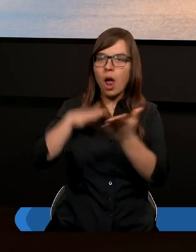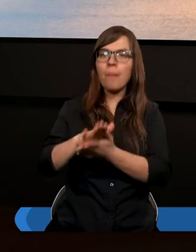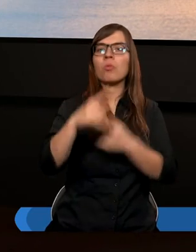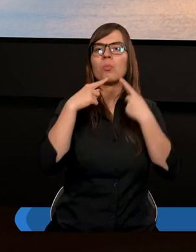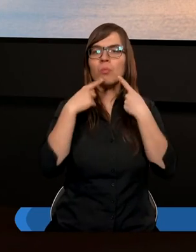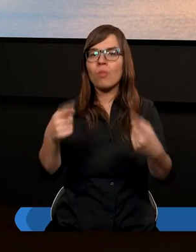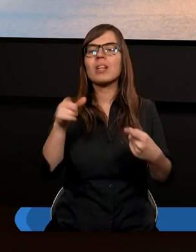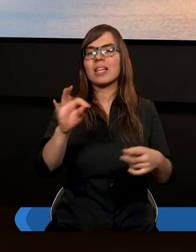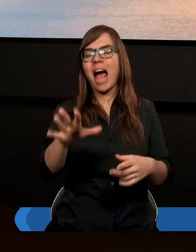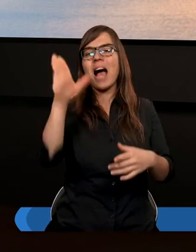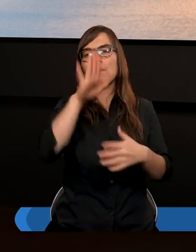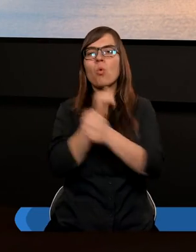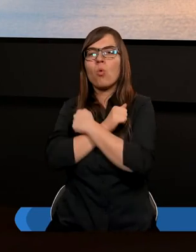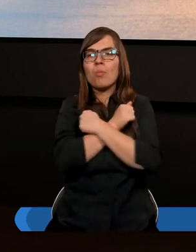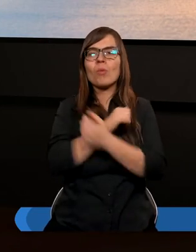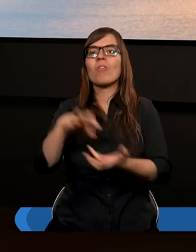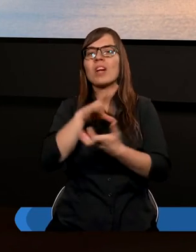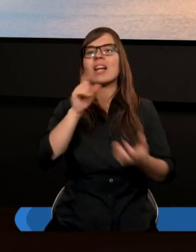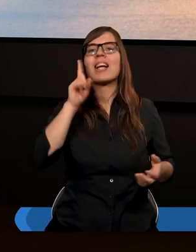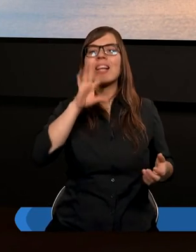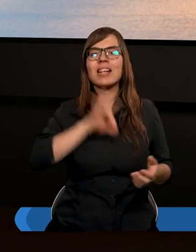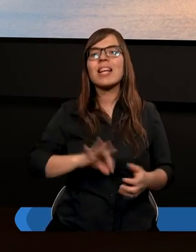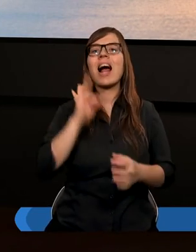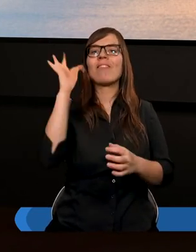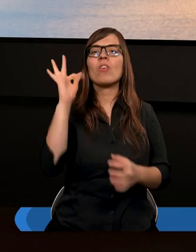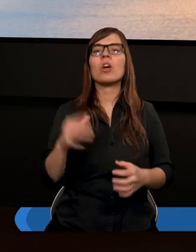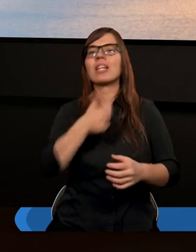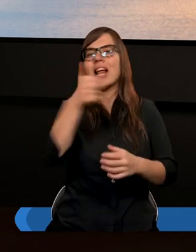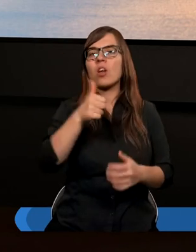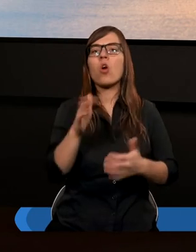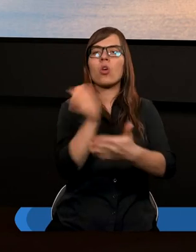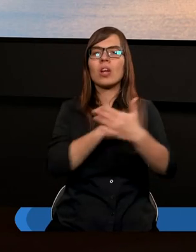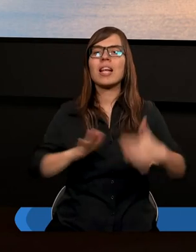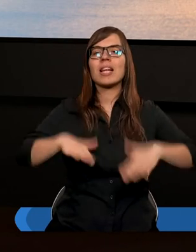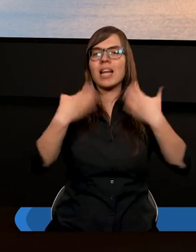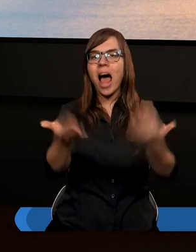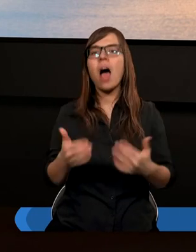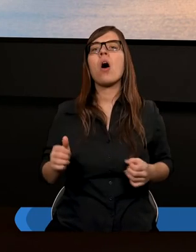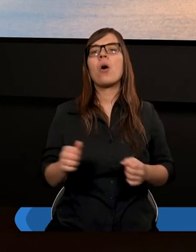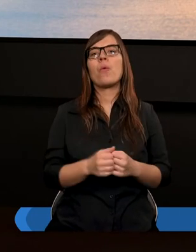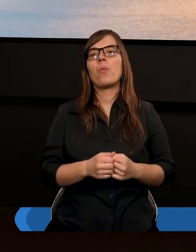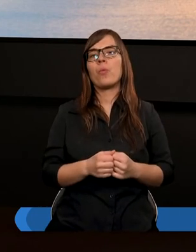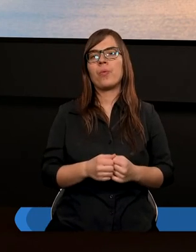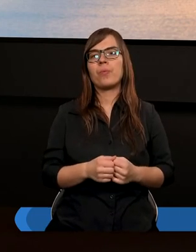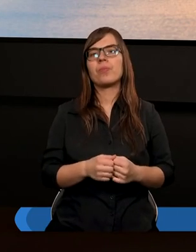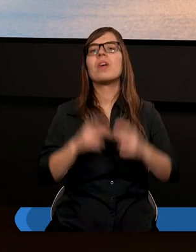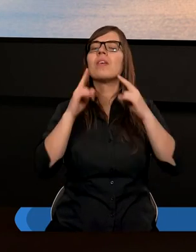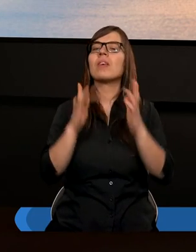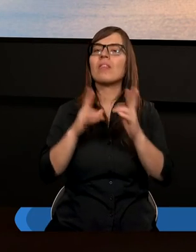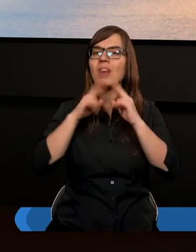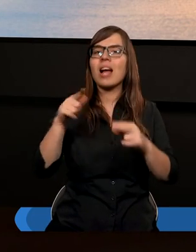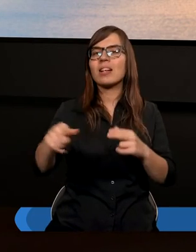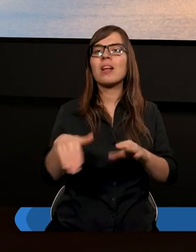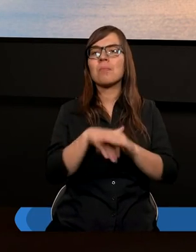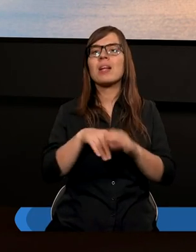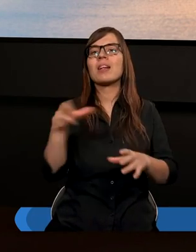powiedzieliśmy tak Bóg umiłował świat że Syna swojego jednorodzonego dał Chrystus